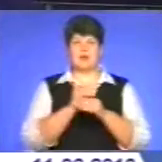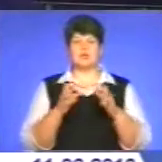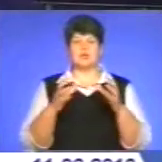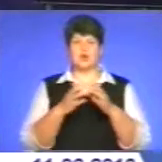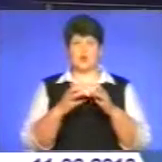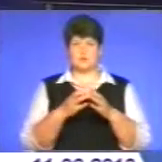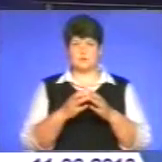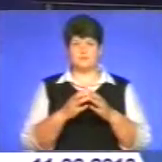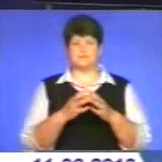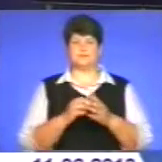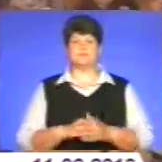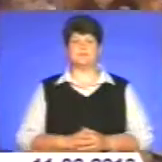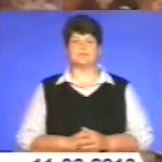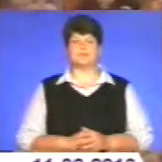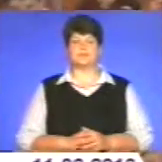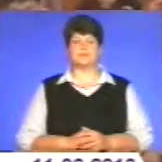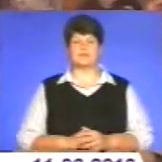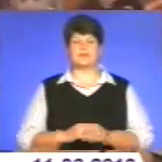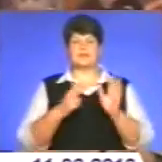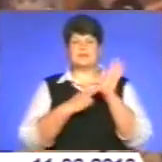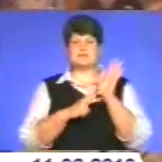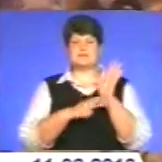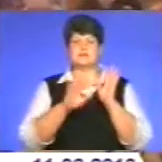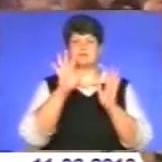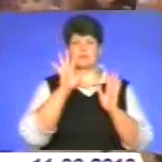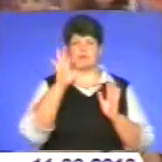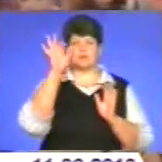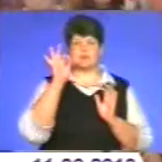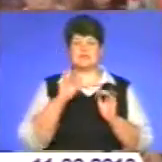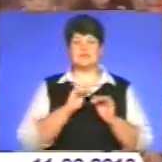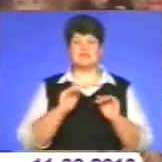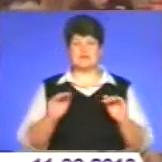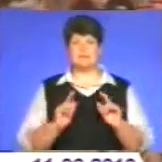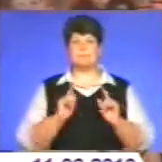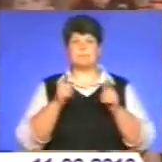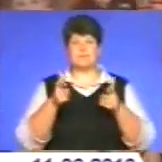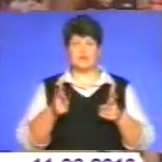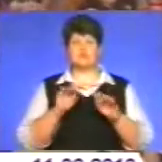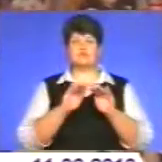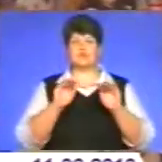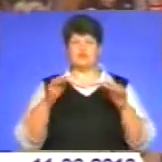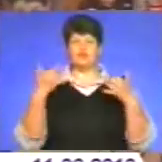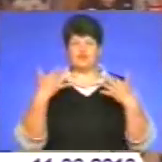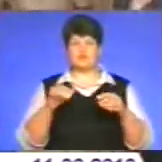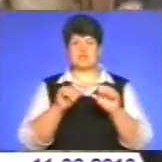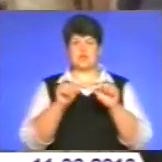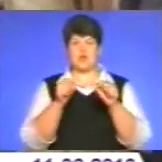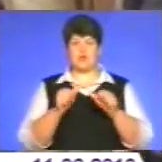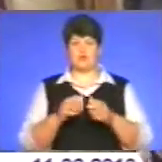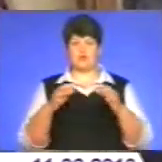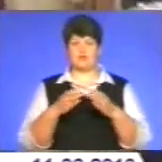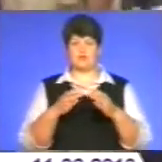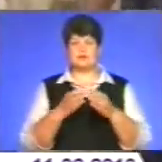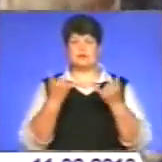Герасименко знає більше. 75% дітей, які підуть до садочків, уже сформовані в групи. Наразі